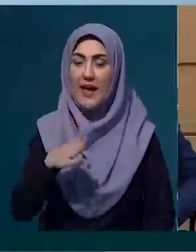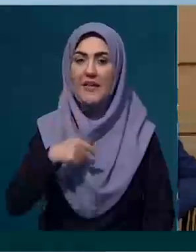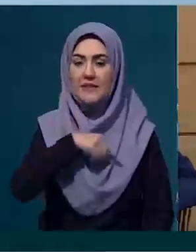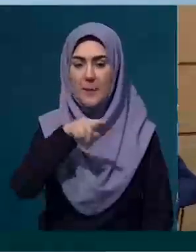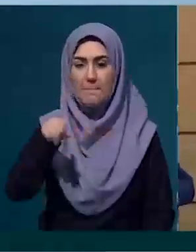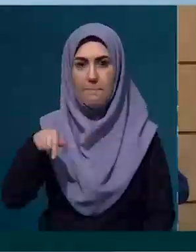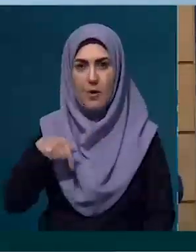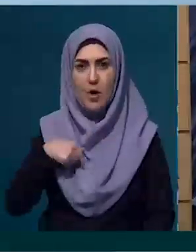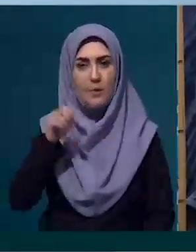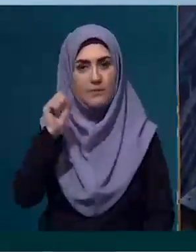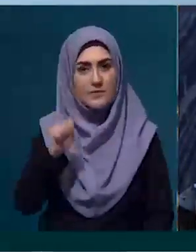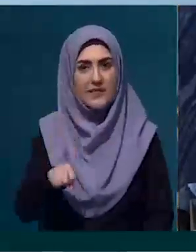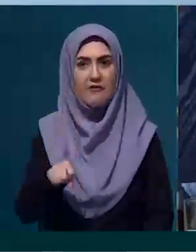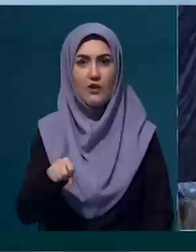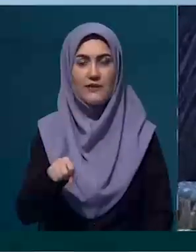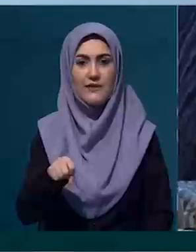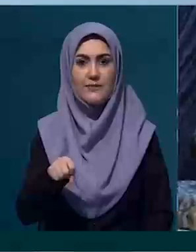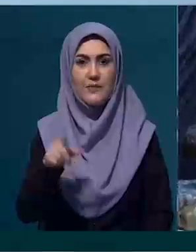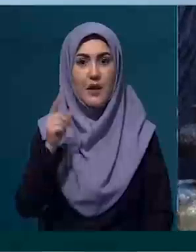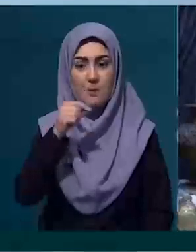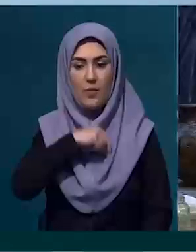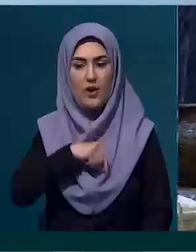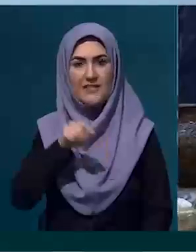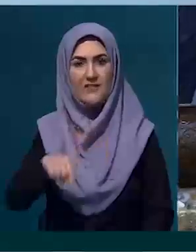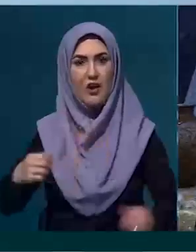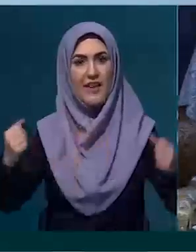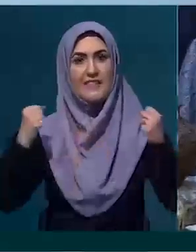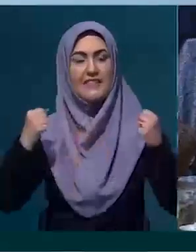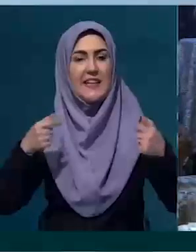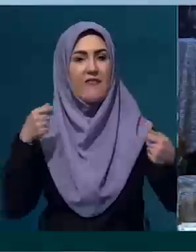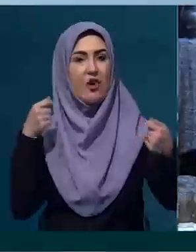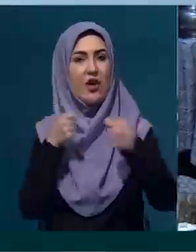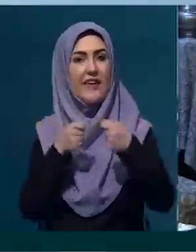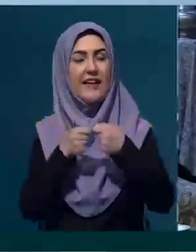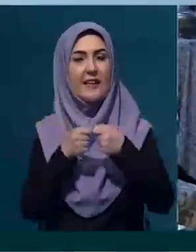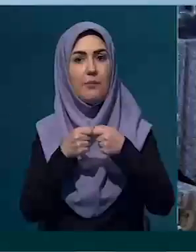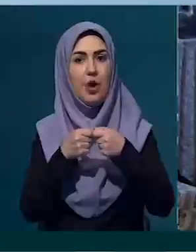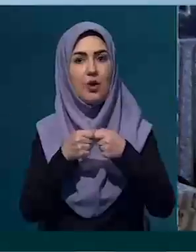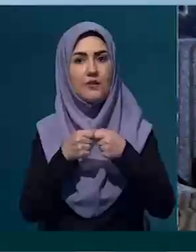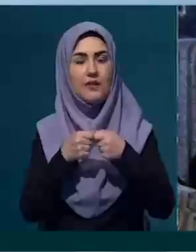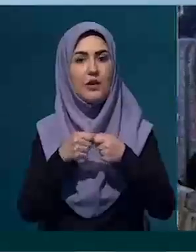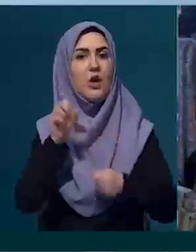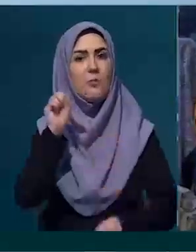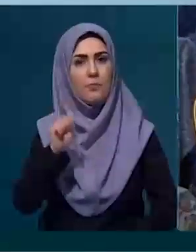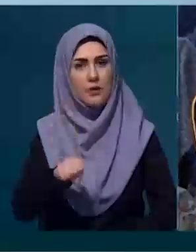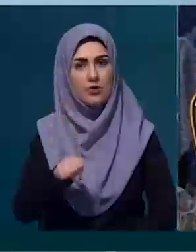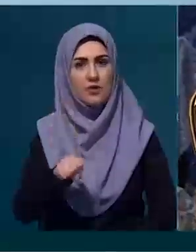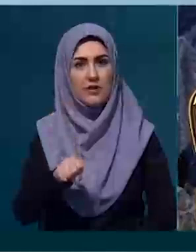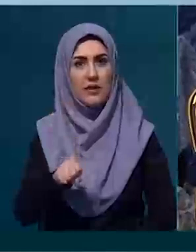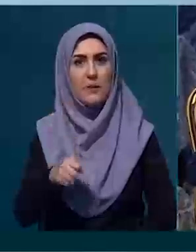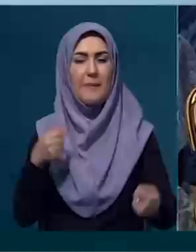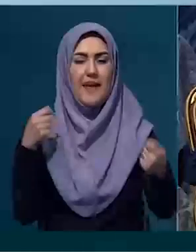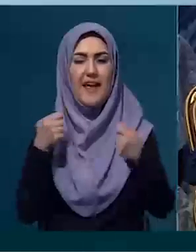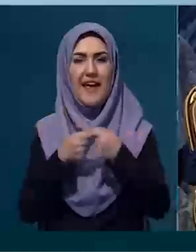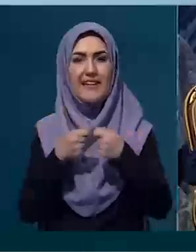میتونه با این ظرفیت و این ارتباط همگرائی رو، سیاست